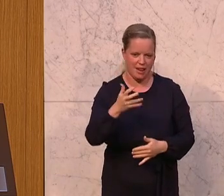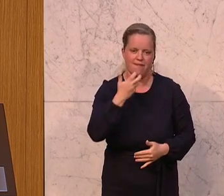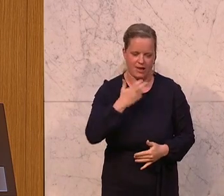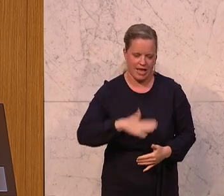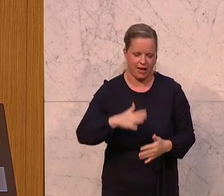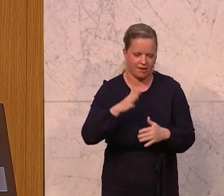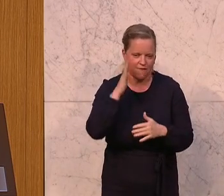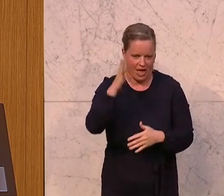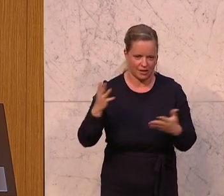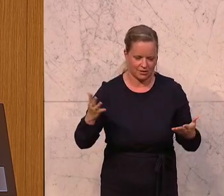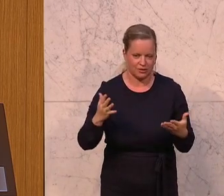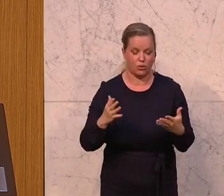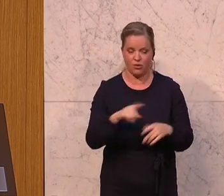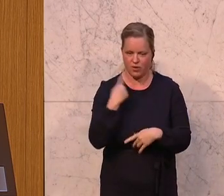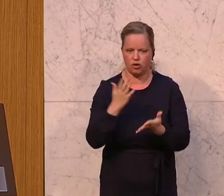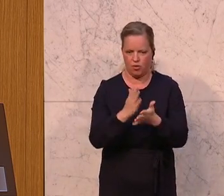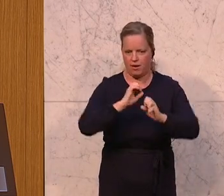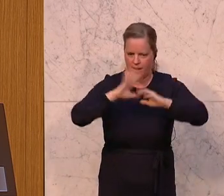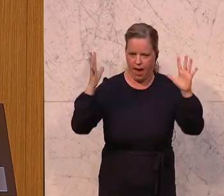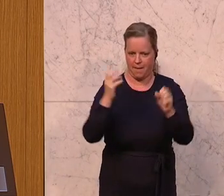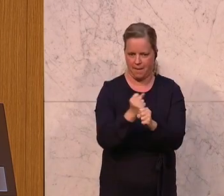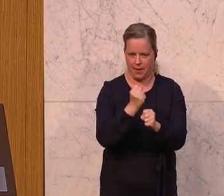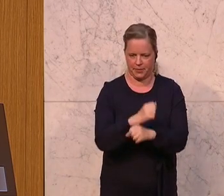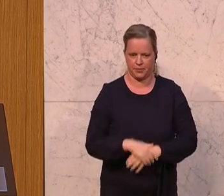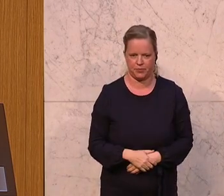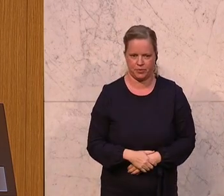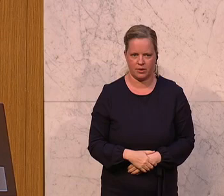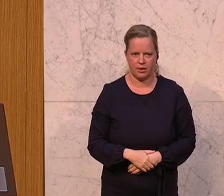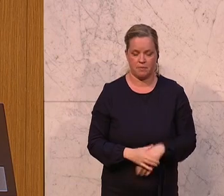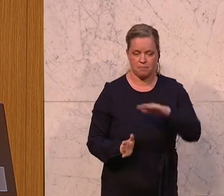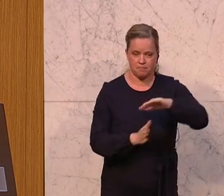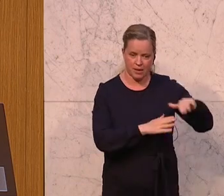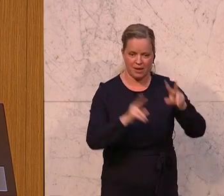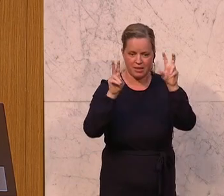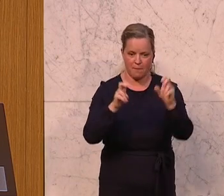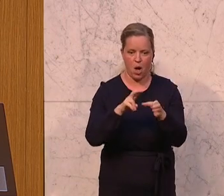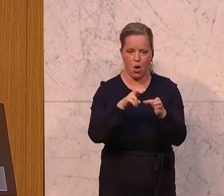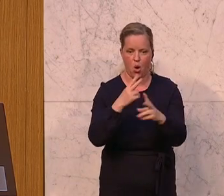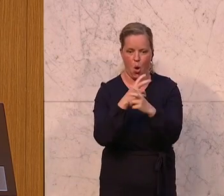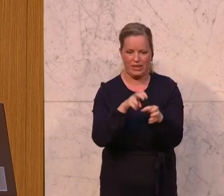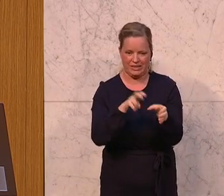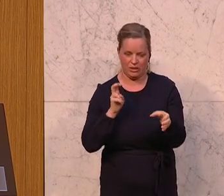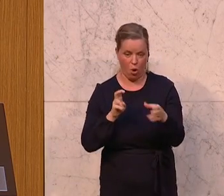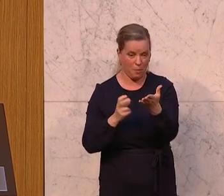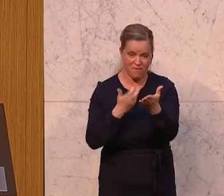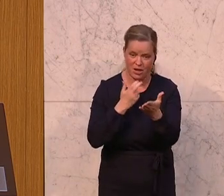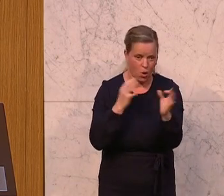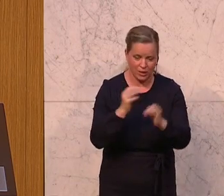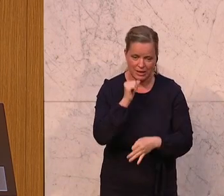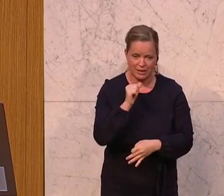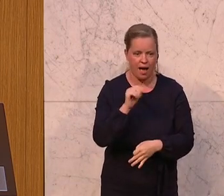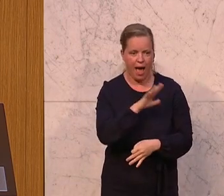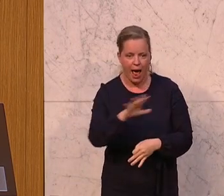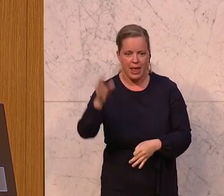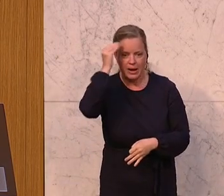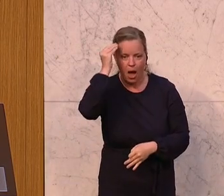auch klar gemacht. Und zum Thema Öxid. Ob ihr es jetzt wollt oder nicht, aber alle Leute glauben,